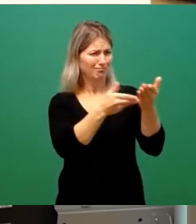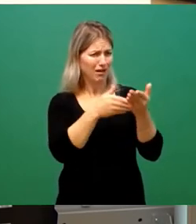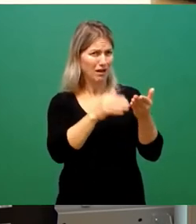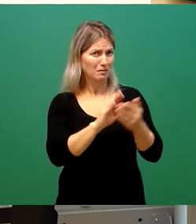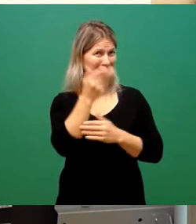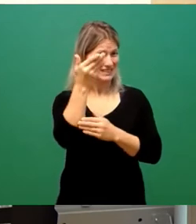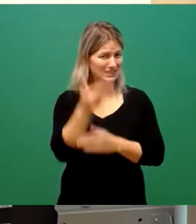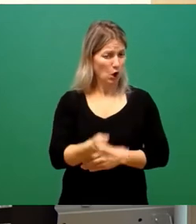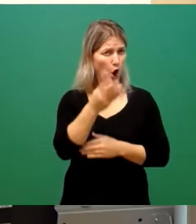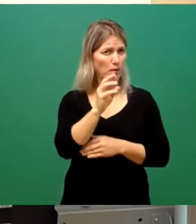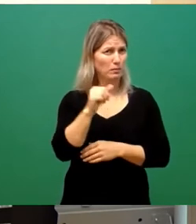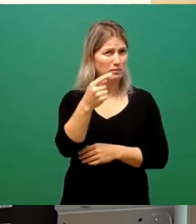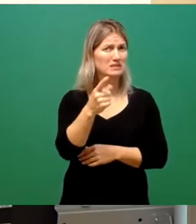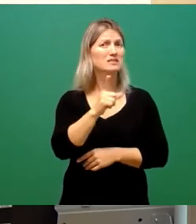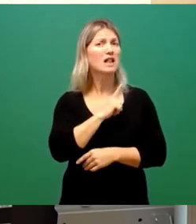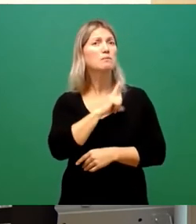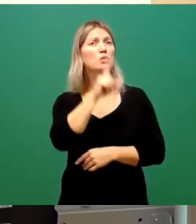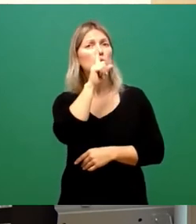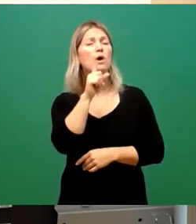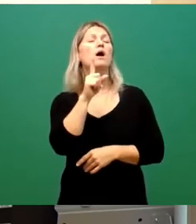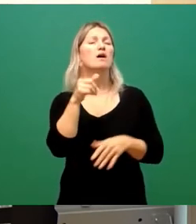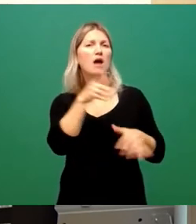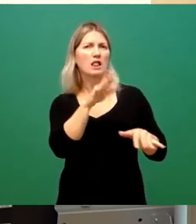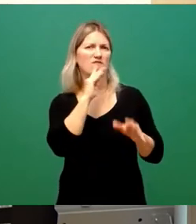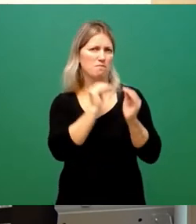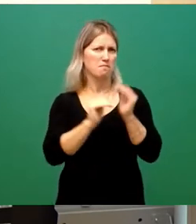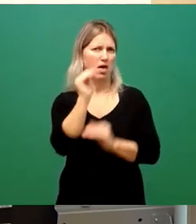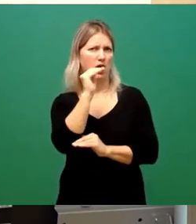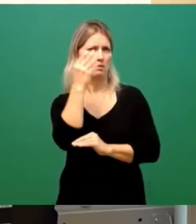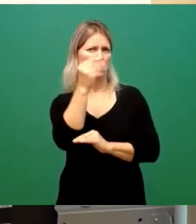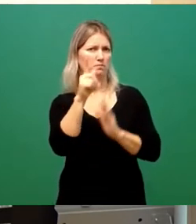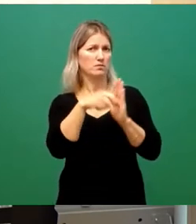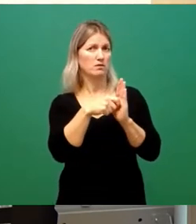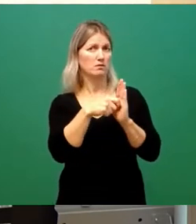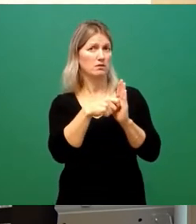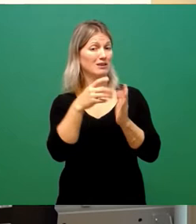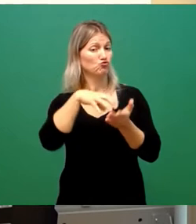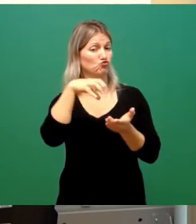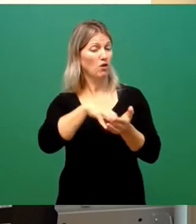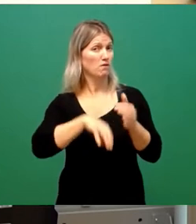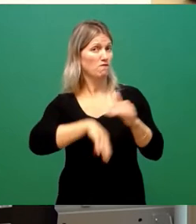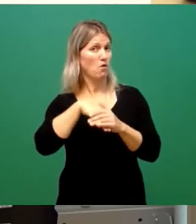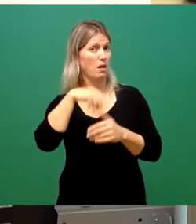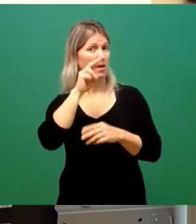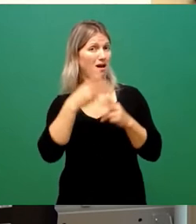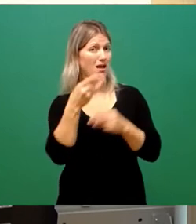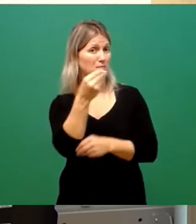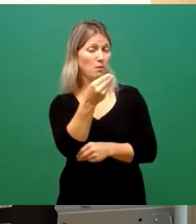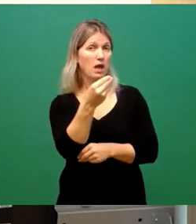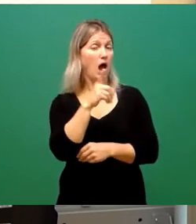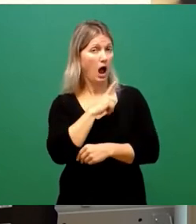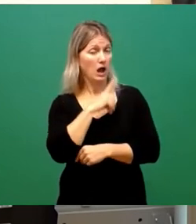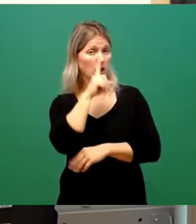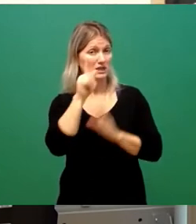der ja selber nur mit relativer Mehrheit über die Wahl gekommen ist. Der hat keine absolute Mehrheit in der Stadt. Das hat eigentlich